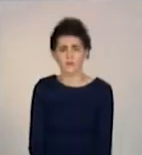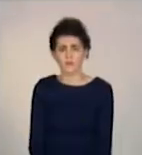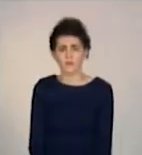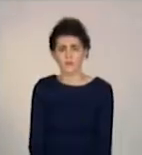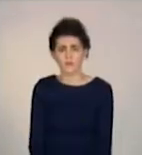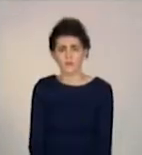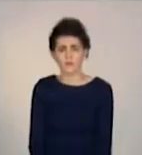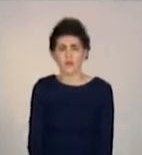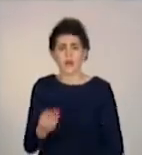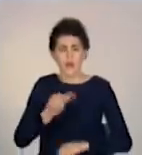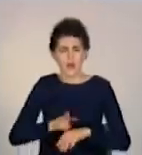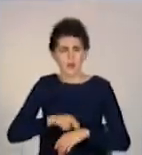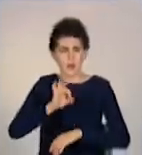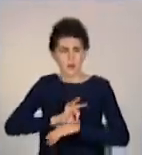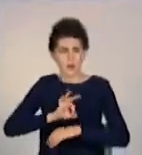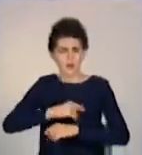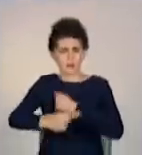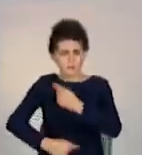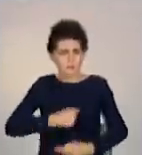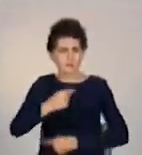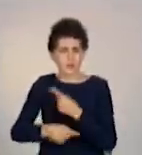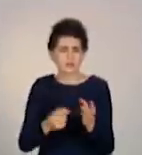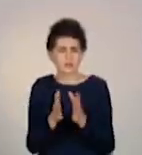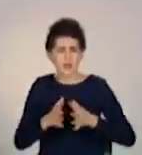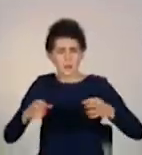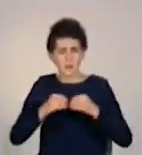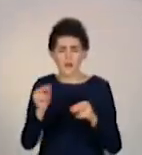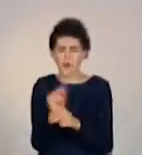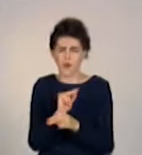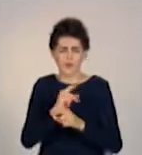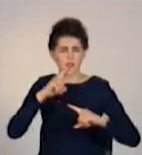Ці хвороби спадкові і вилікувати їх неможливо.